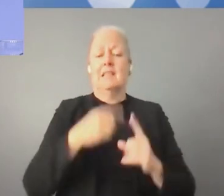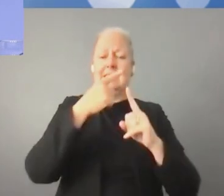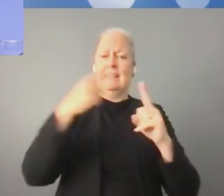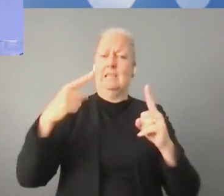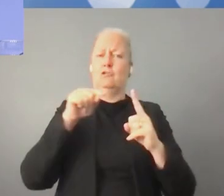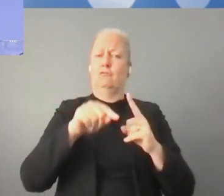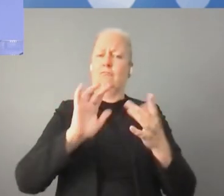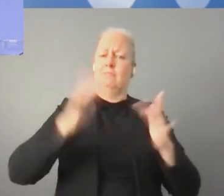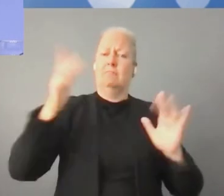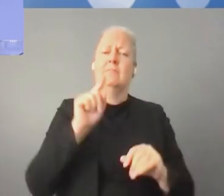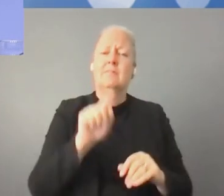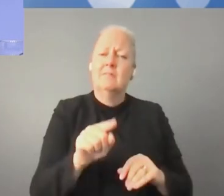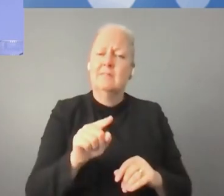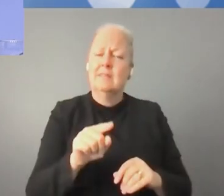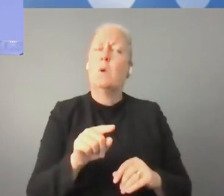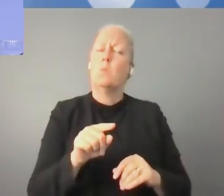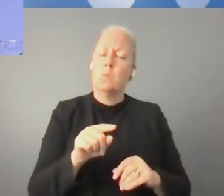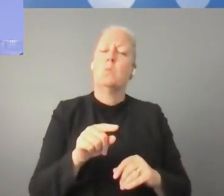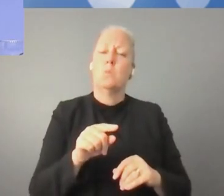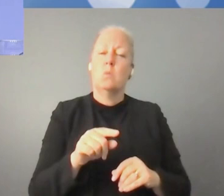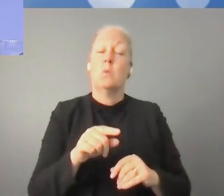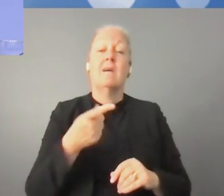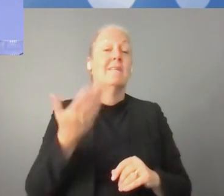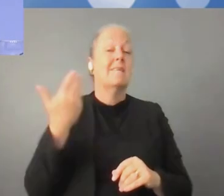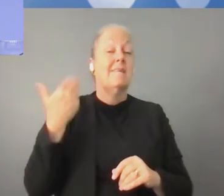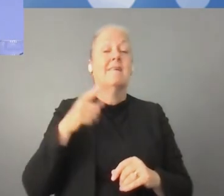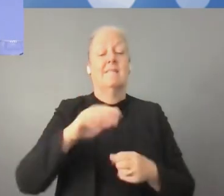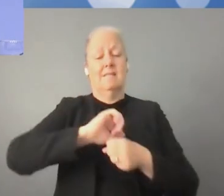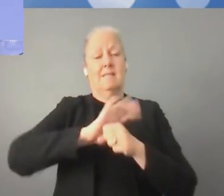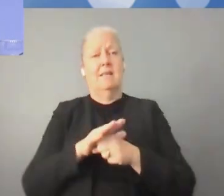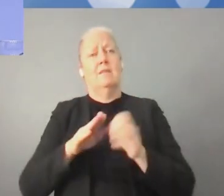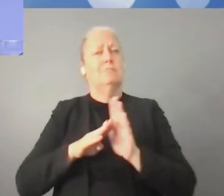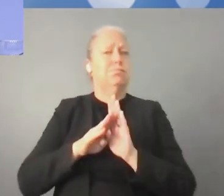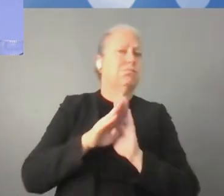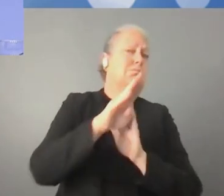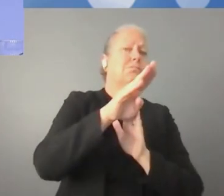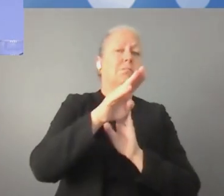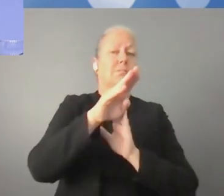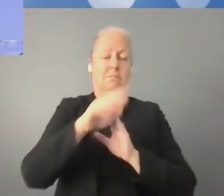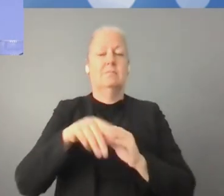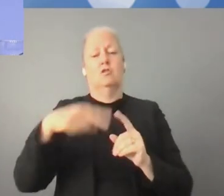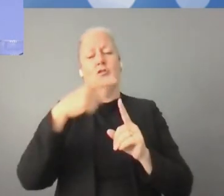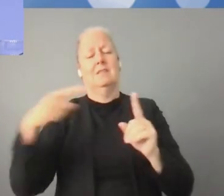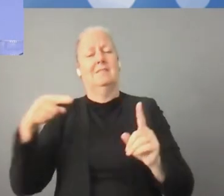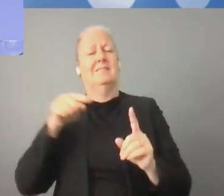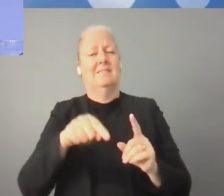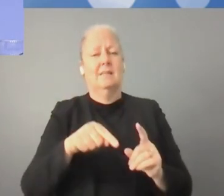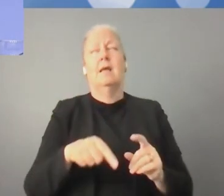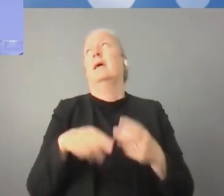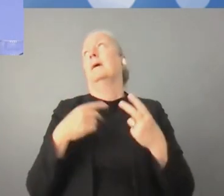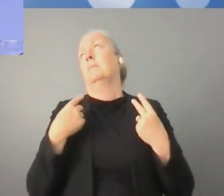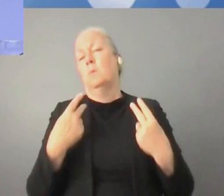نلاحظ إلى كل الفوائد التي يمكن أن تأتي من